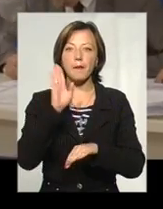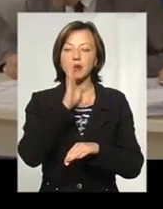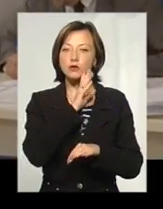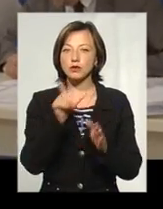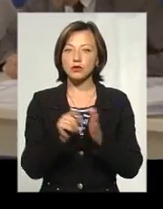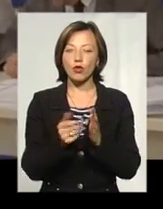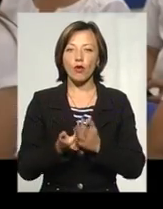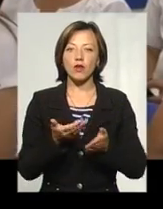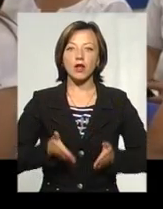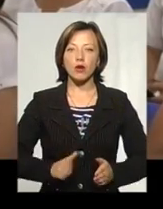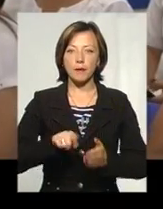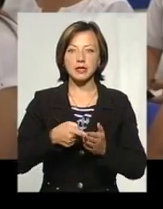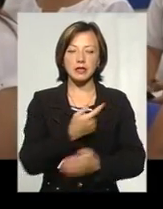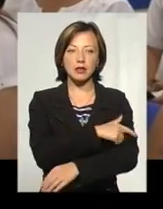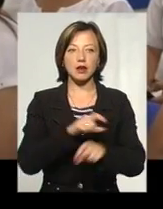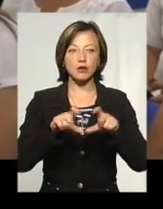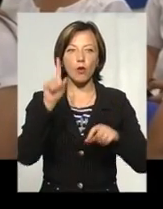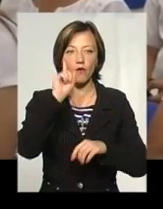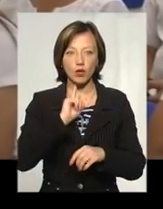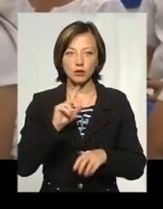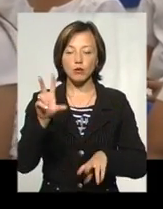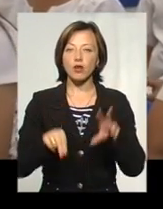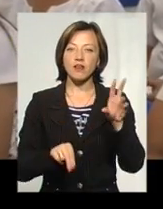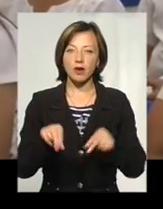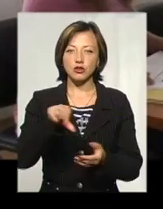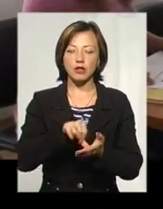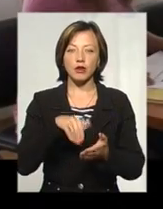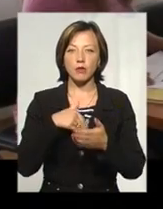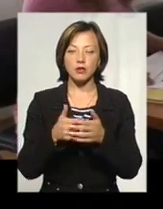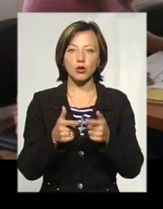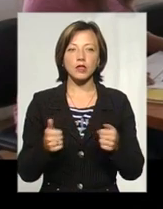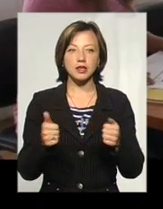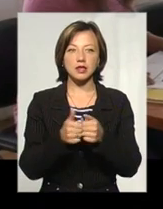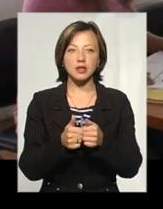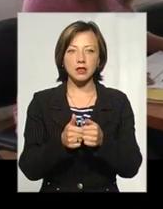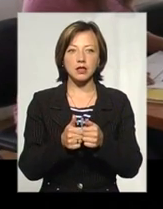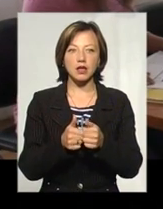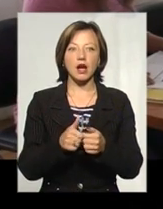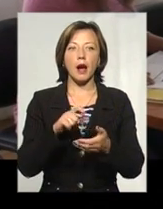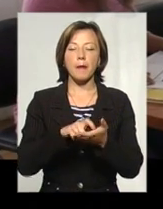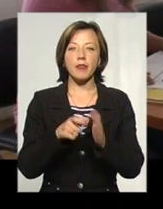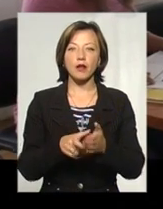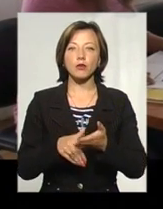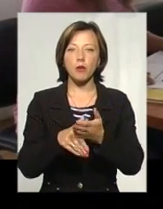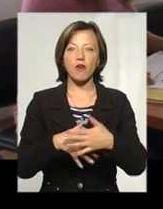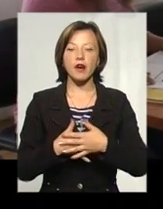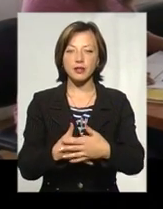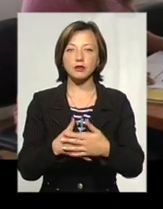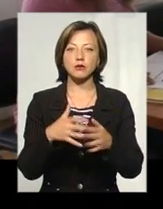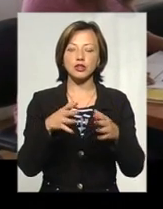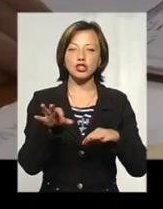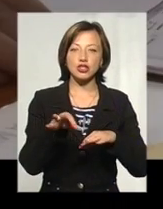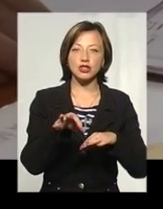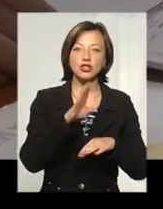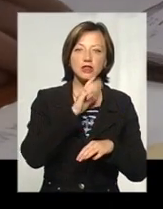новонародженими в міській дитячій лікарні комфортнішими, сподіваються члени громадської організації «Кабінет допомоги вагітним жінкам та сім'ям з